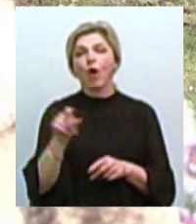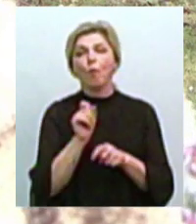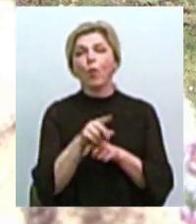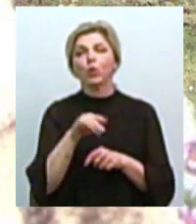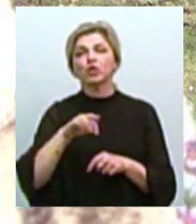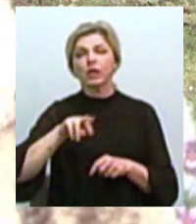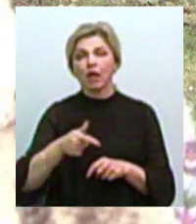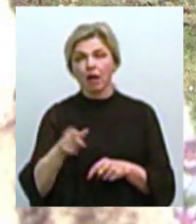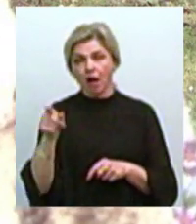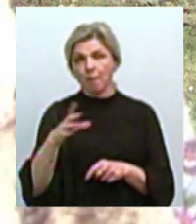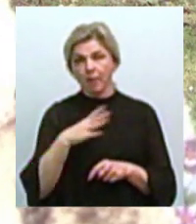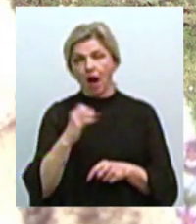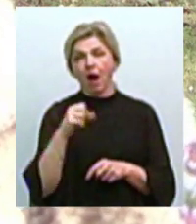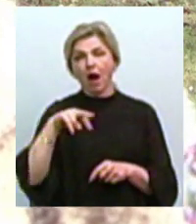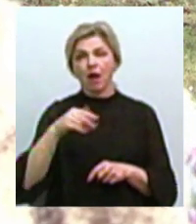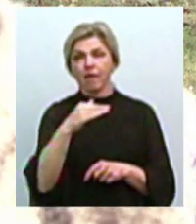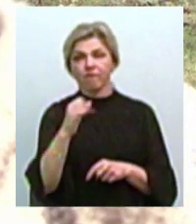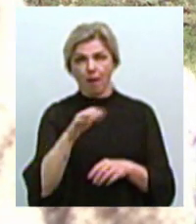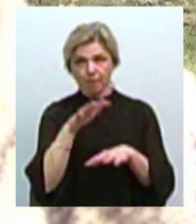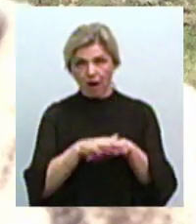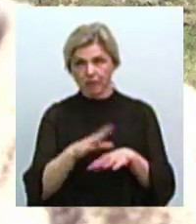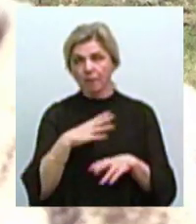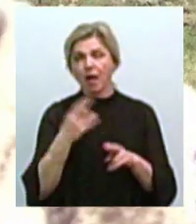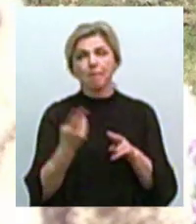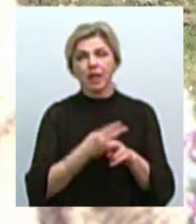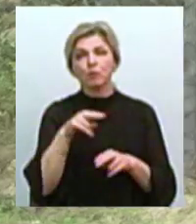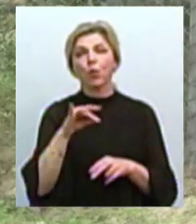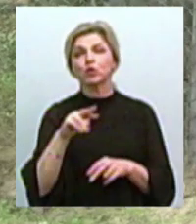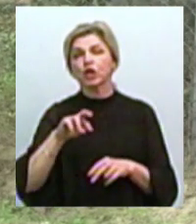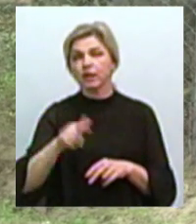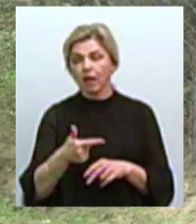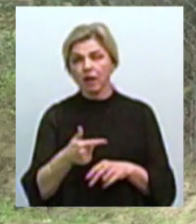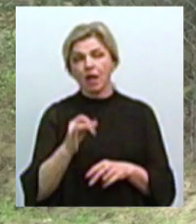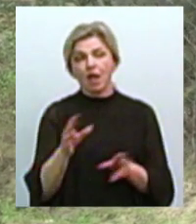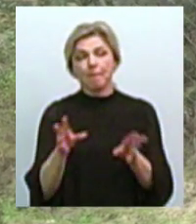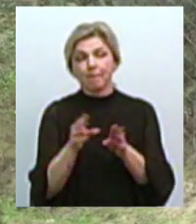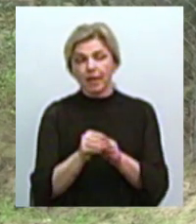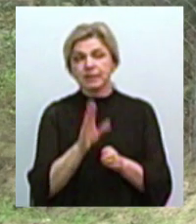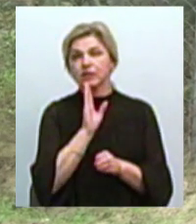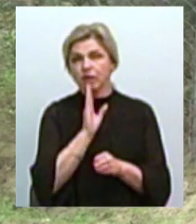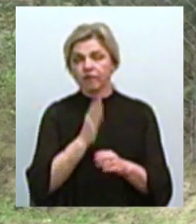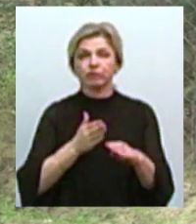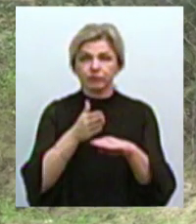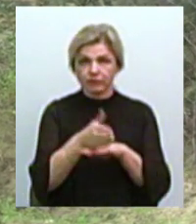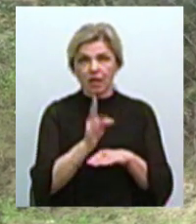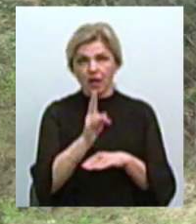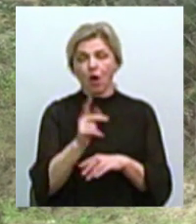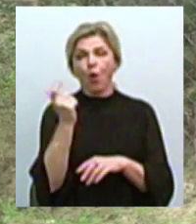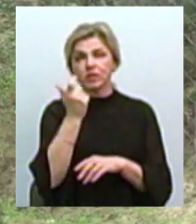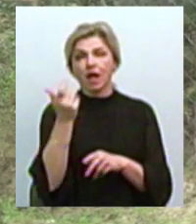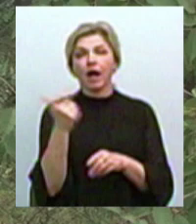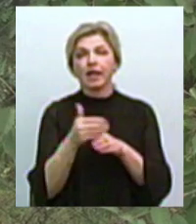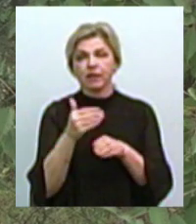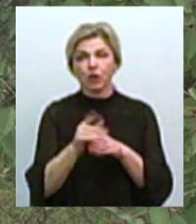без поручителя в Альфа-банкі. Дуже давно, але можливості платити немає. Разом із Наталією Паначій їдемо до власниці кредиту, аби